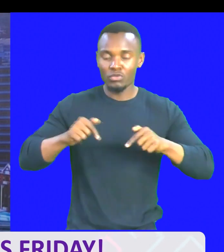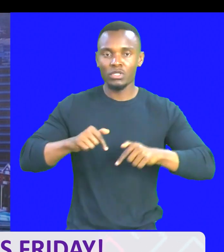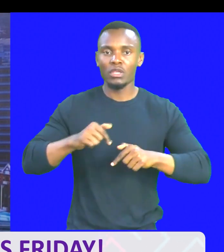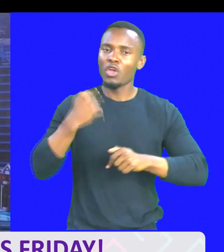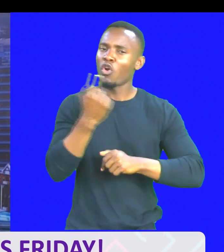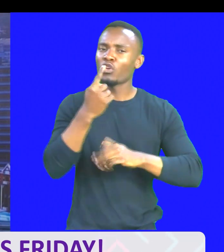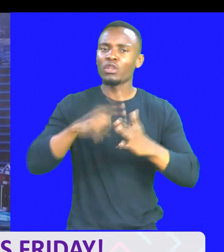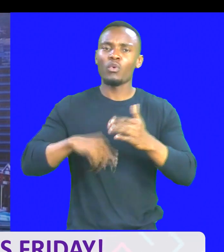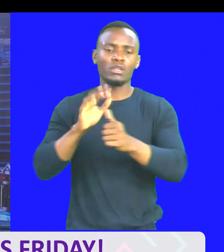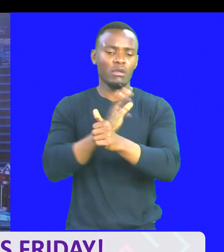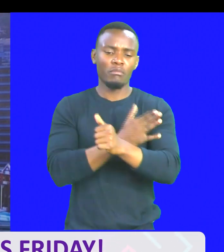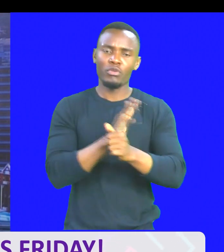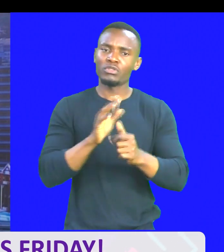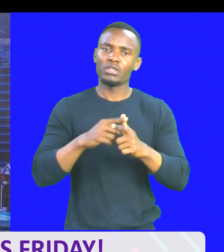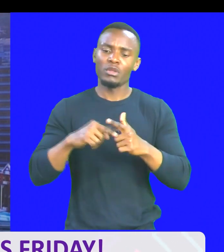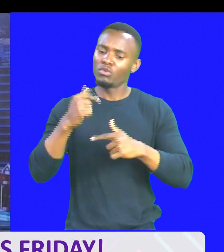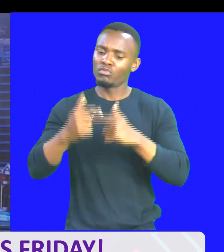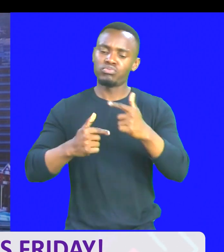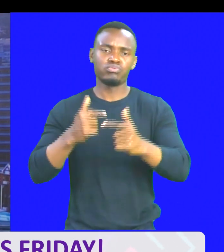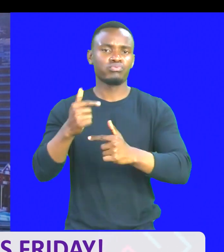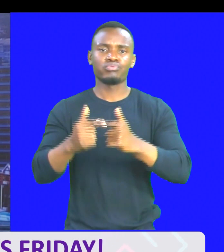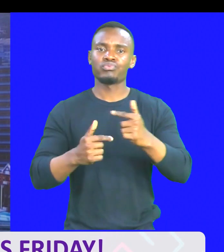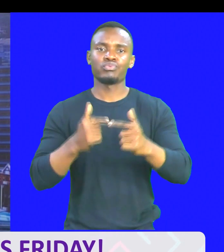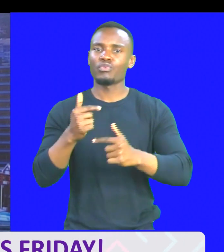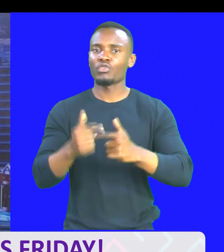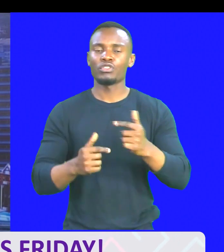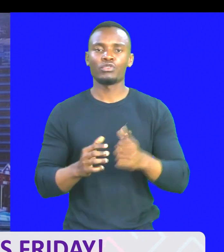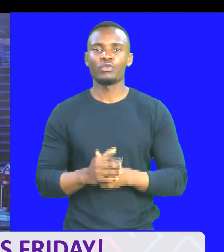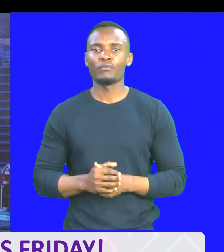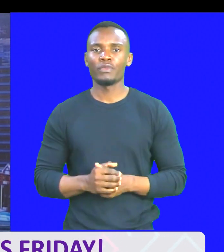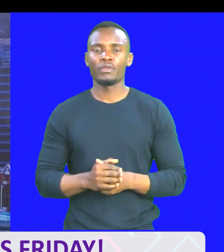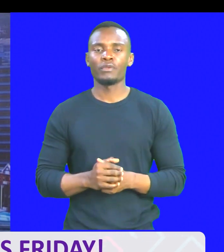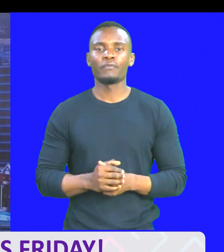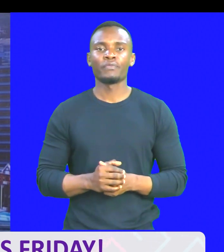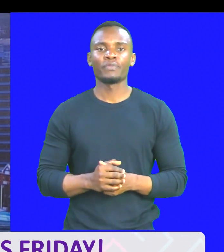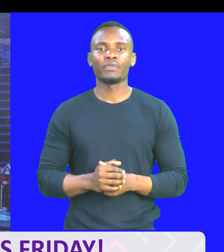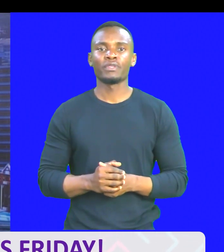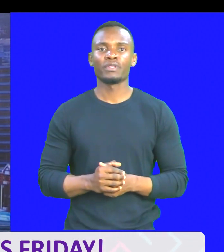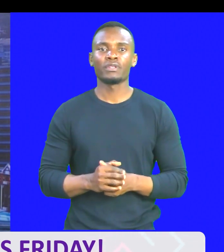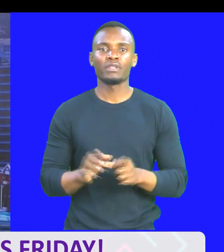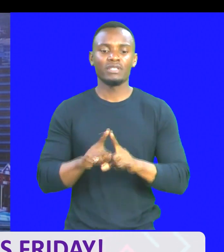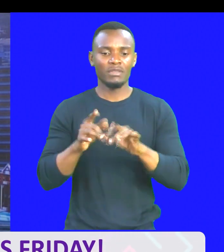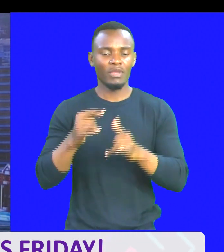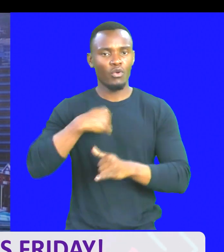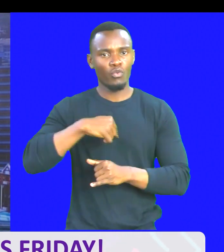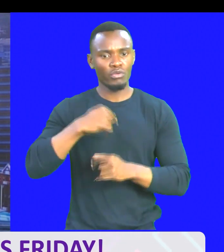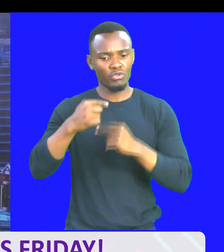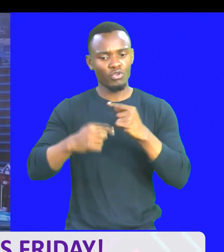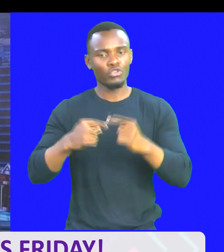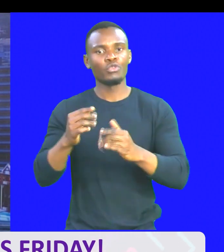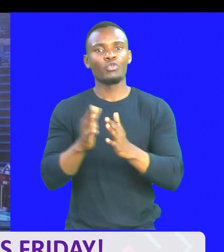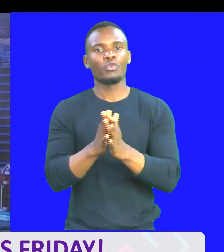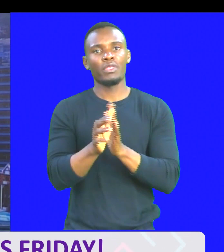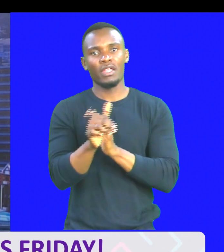mziki tu, mziki tu, tukisonga. Itakuwa naichambua pali, wapi, na venjinafa. Naomba, tutu niletu na segment ingini apili,